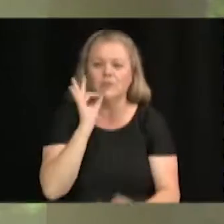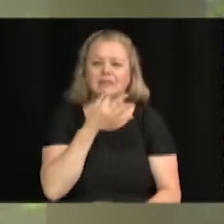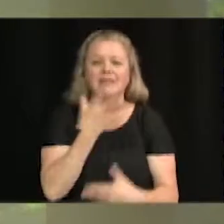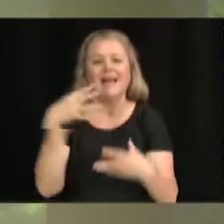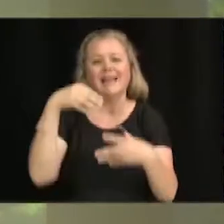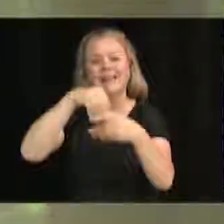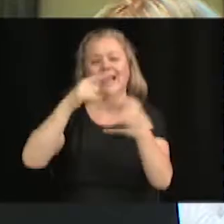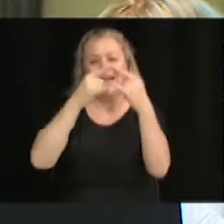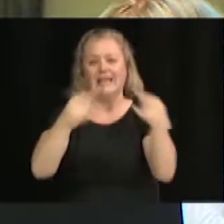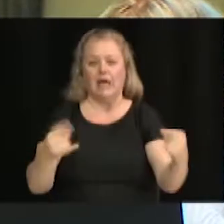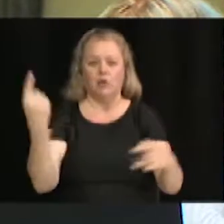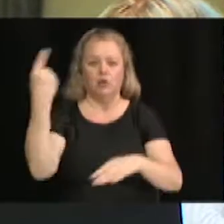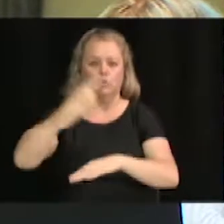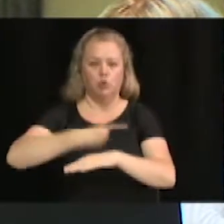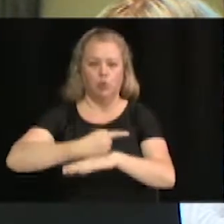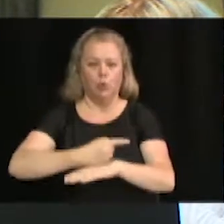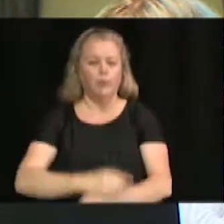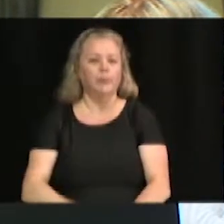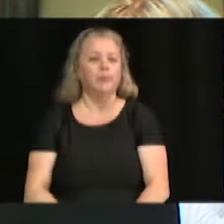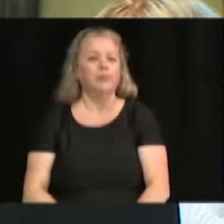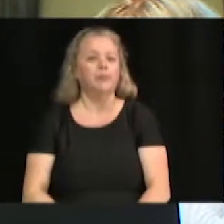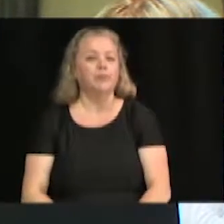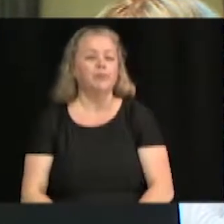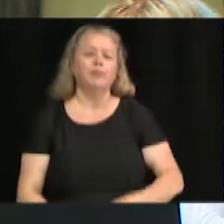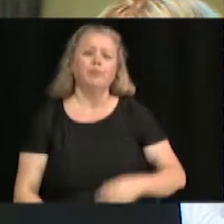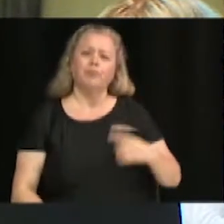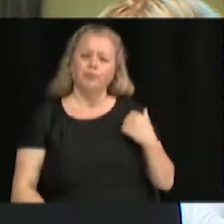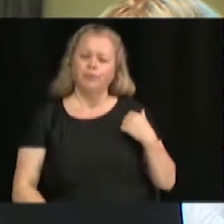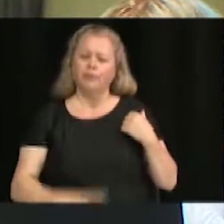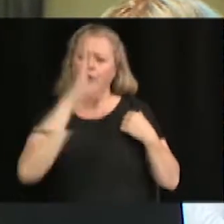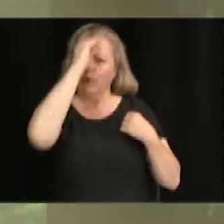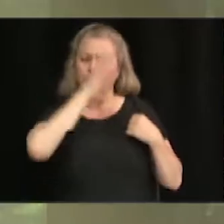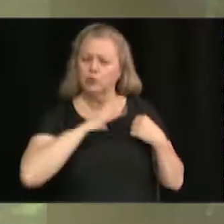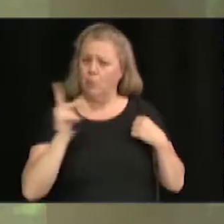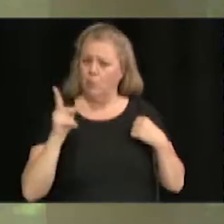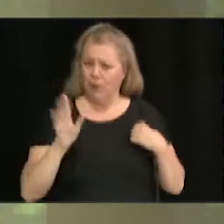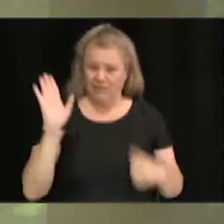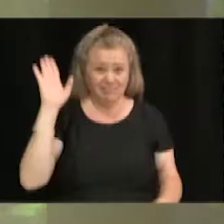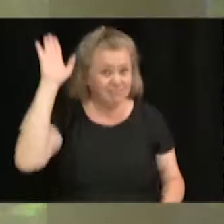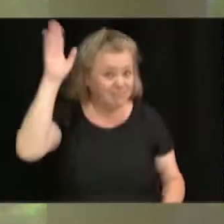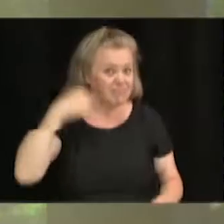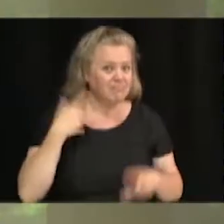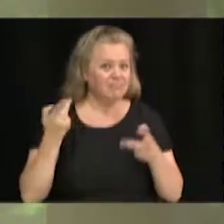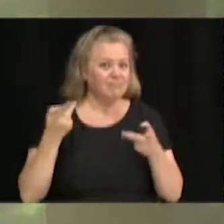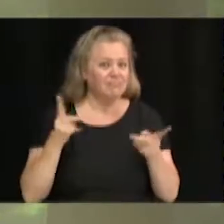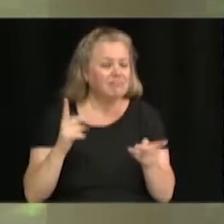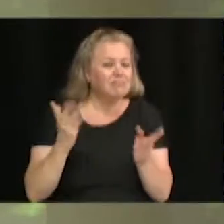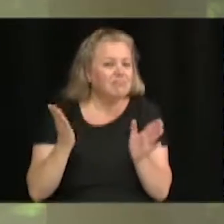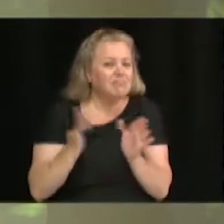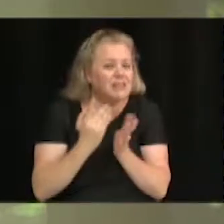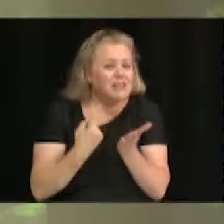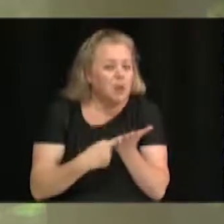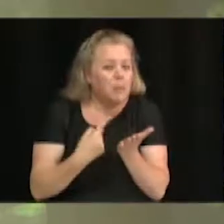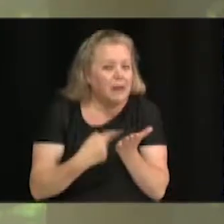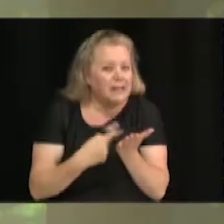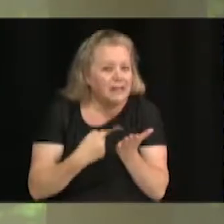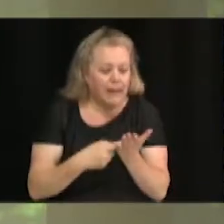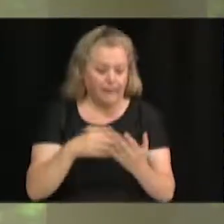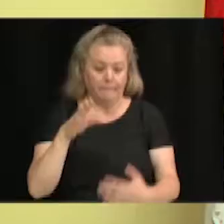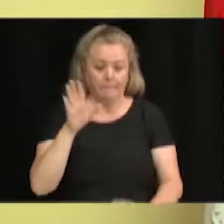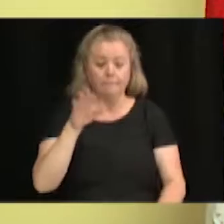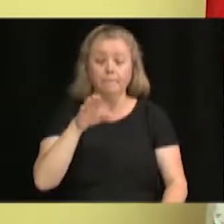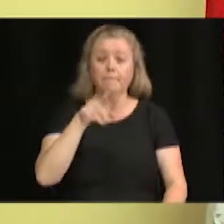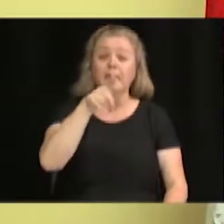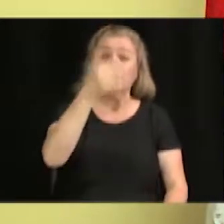C'est un projet qui fait suite,